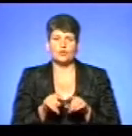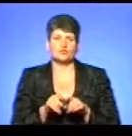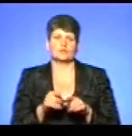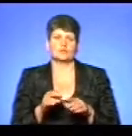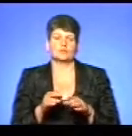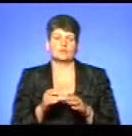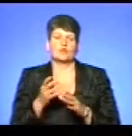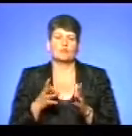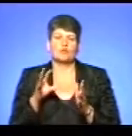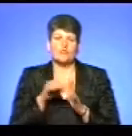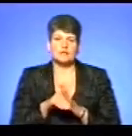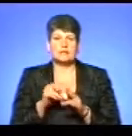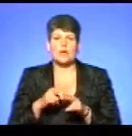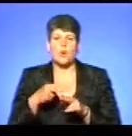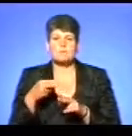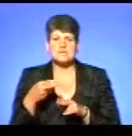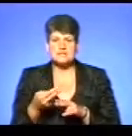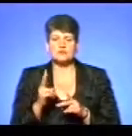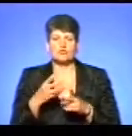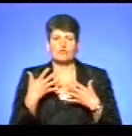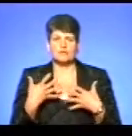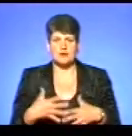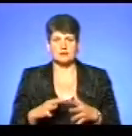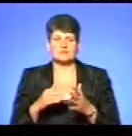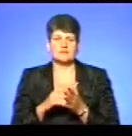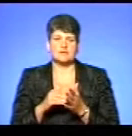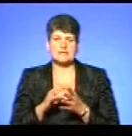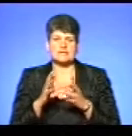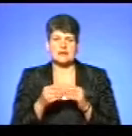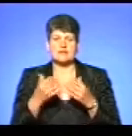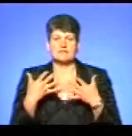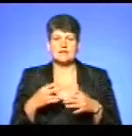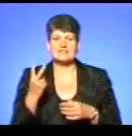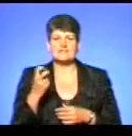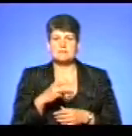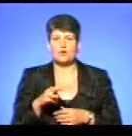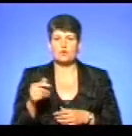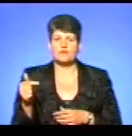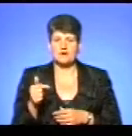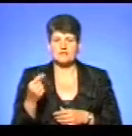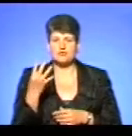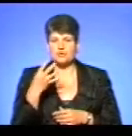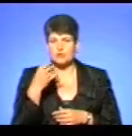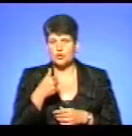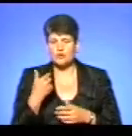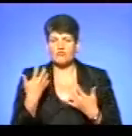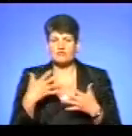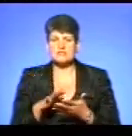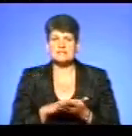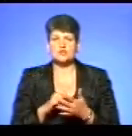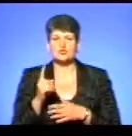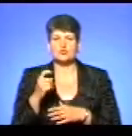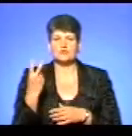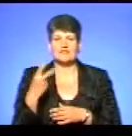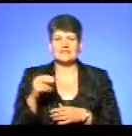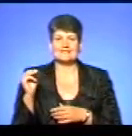погорів'я внаслідок африканської чуми свиней. Загальні ж втрати оцінюють у 200 мільйонів гривень, а за 4 роки вже знищено 120